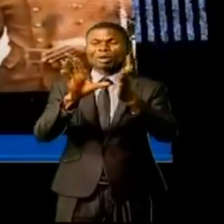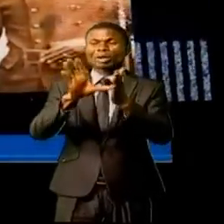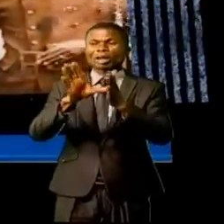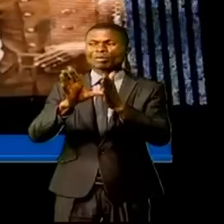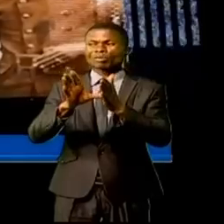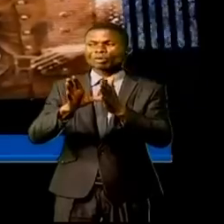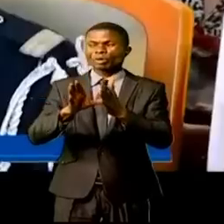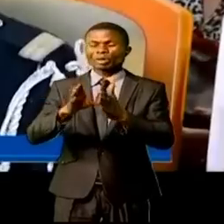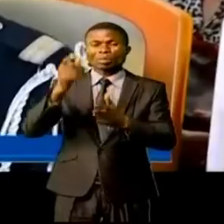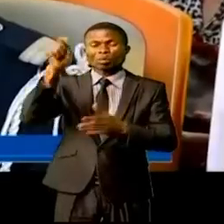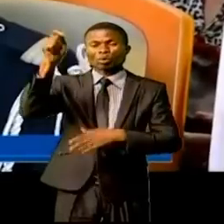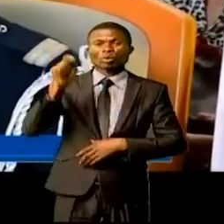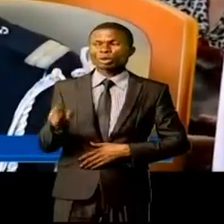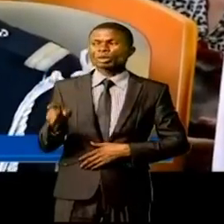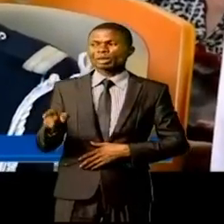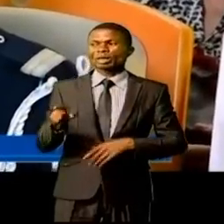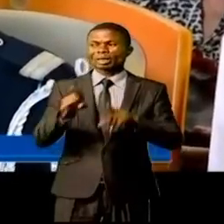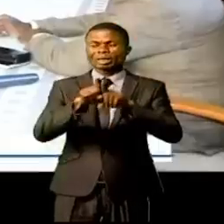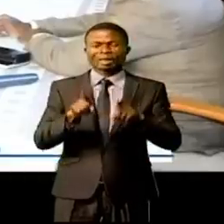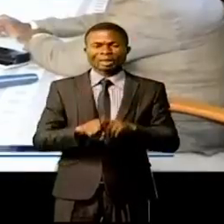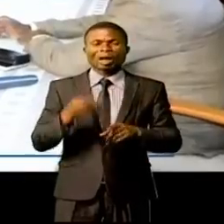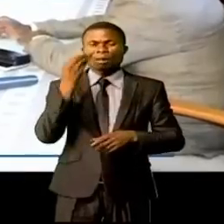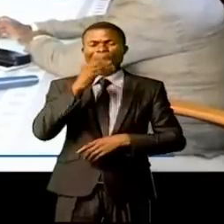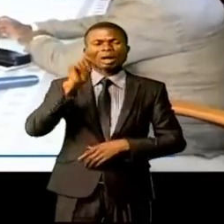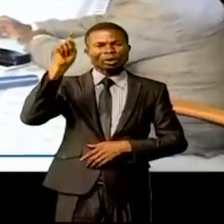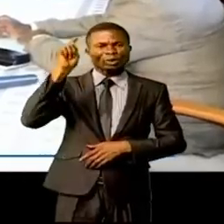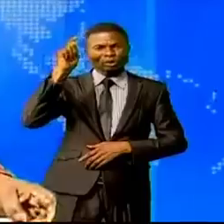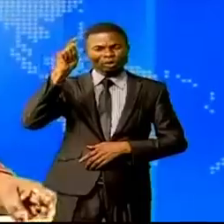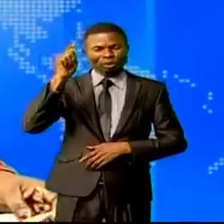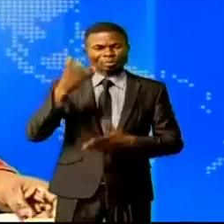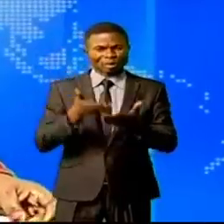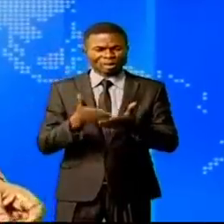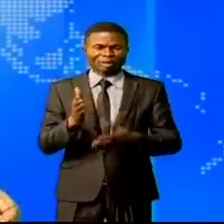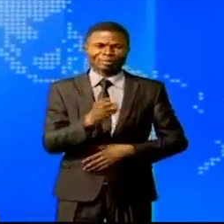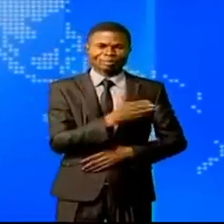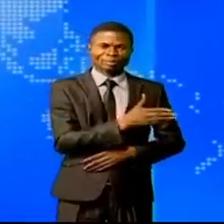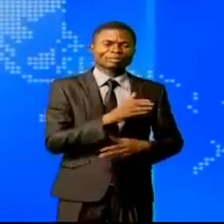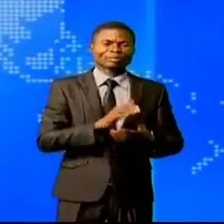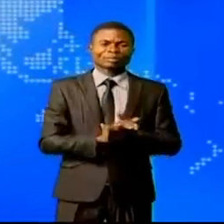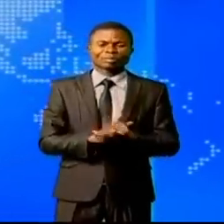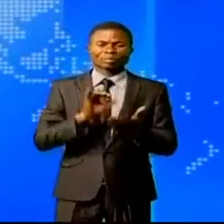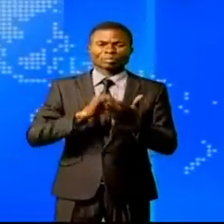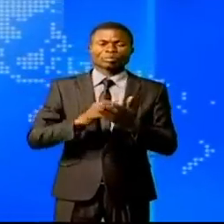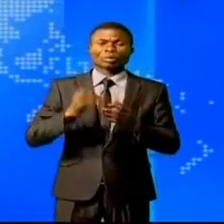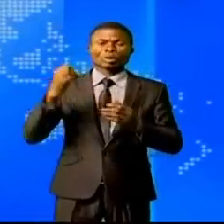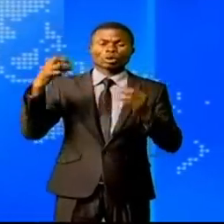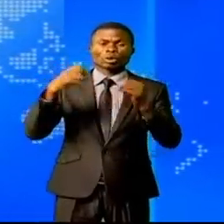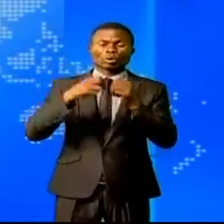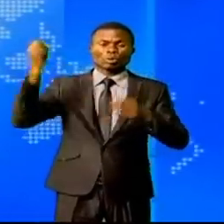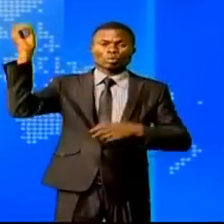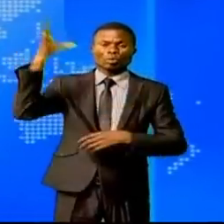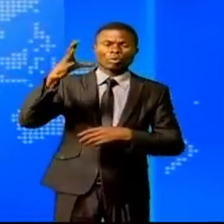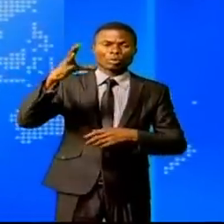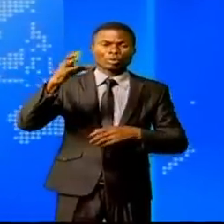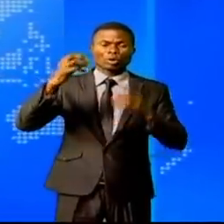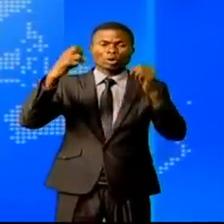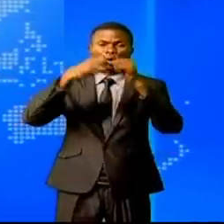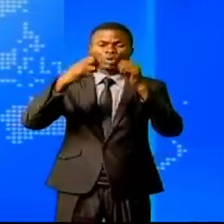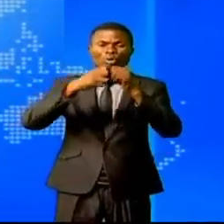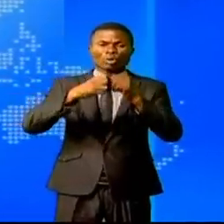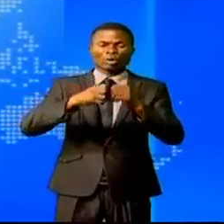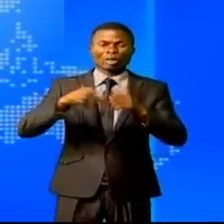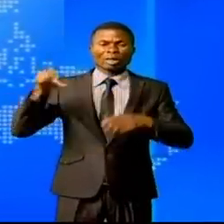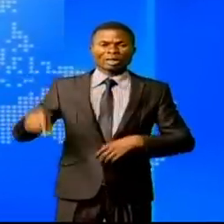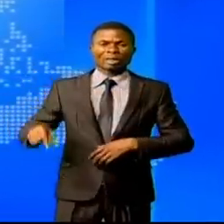caporal Albert Kanyoukou ainsi que des témoignages des panélistes. Les projecteurs sur le quartier Sola dans la